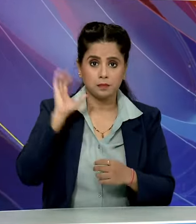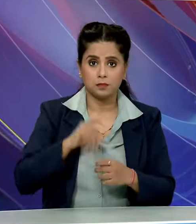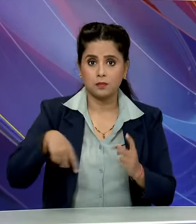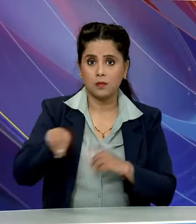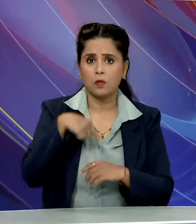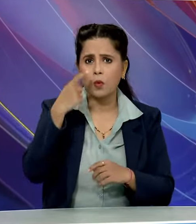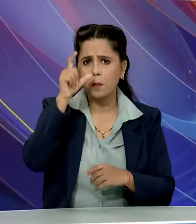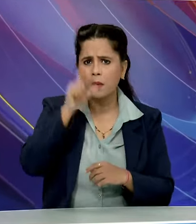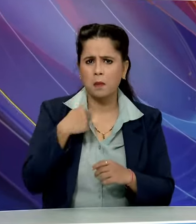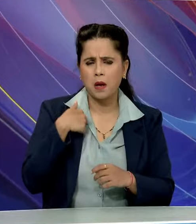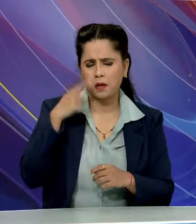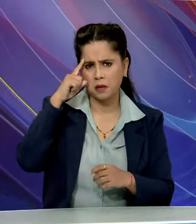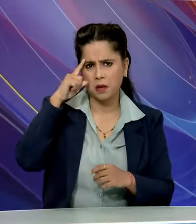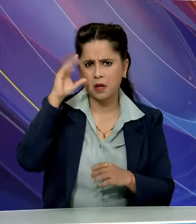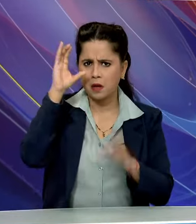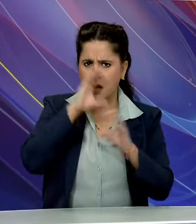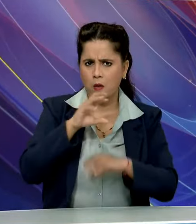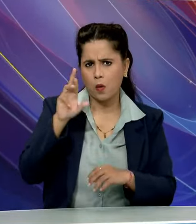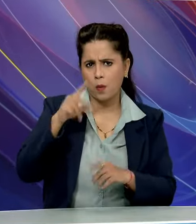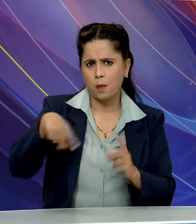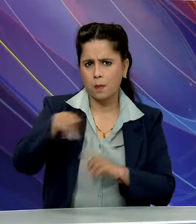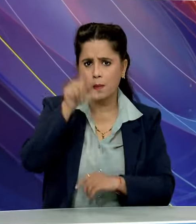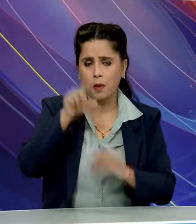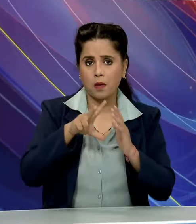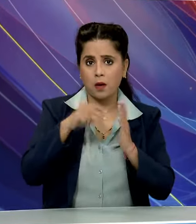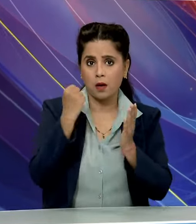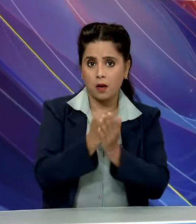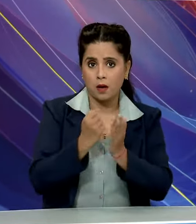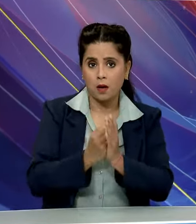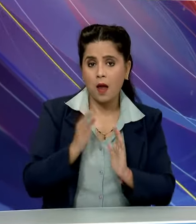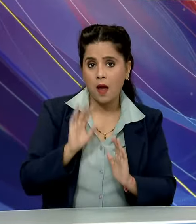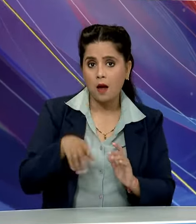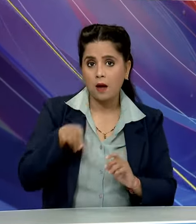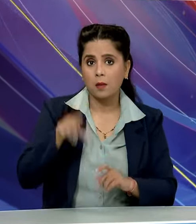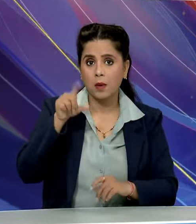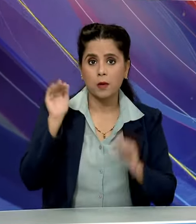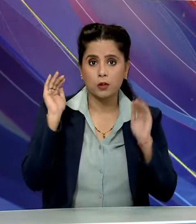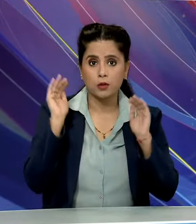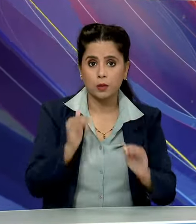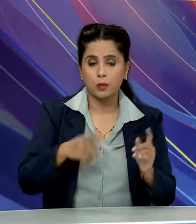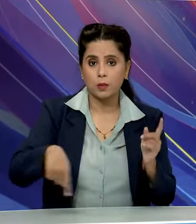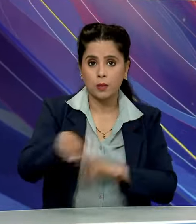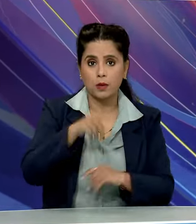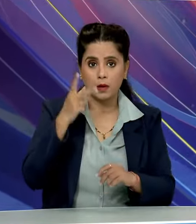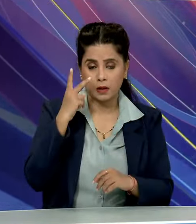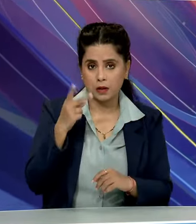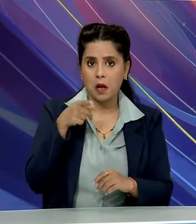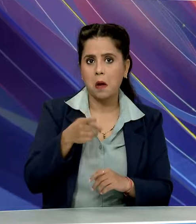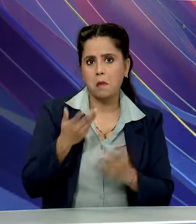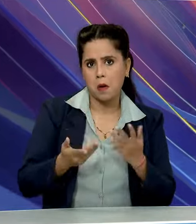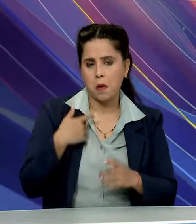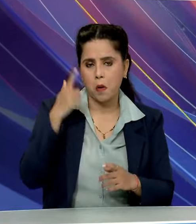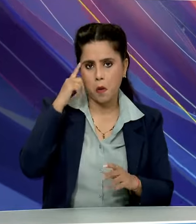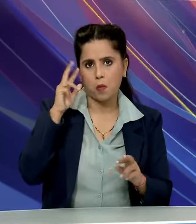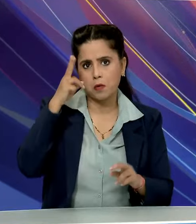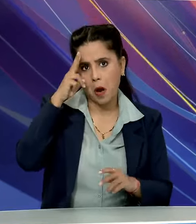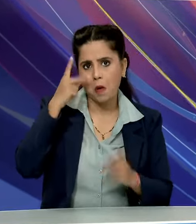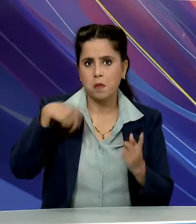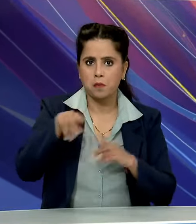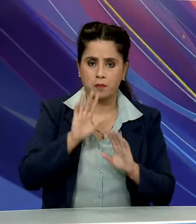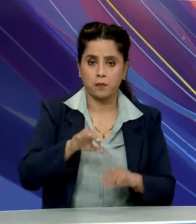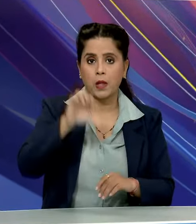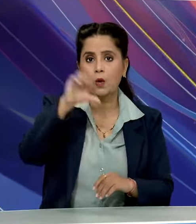संदिक्दों के घरों पर चापे मारी की गई है उनके नकसली समर्थकों के साथ संबंध होने का शक है इससे पहले